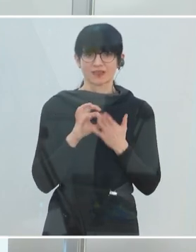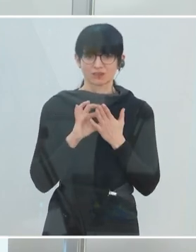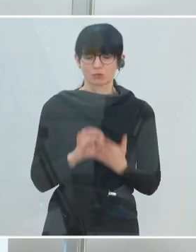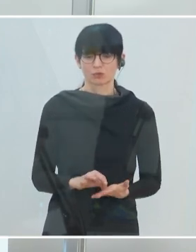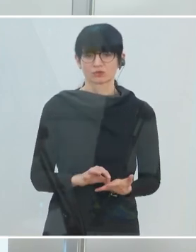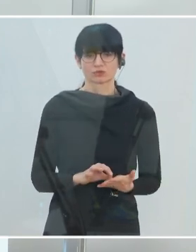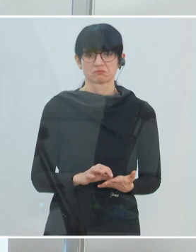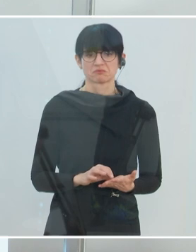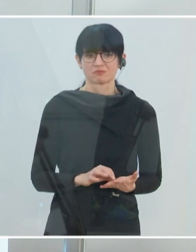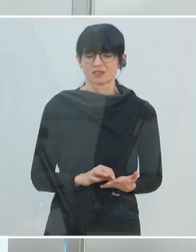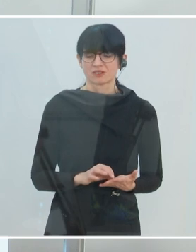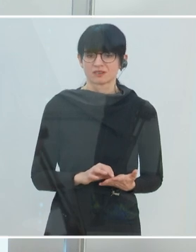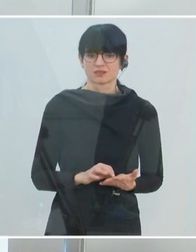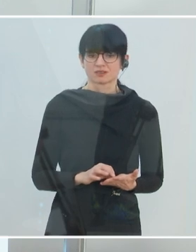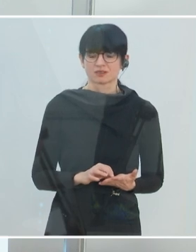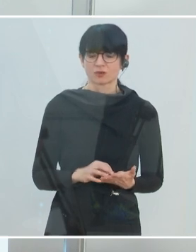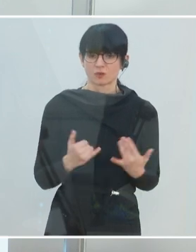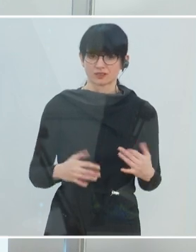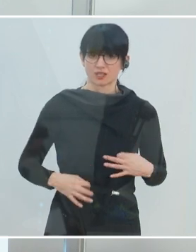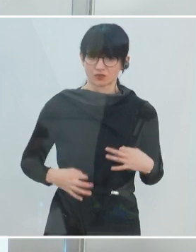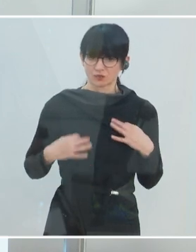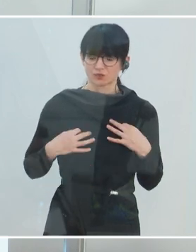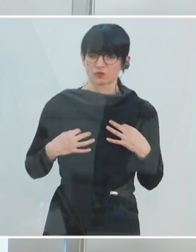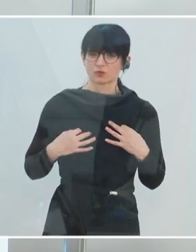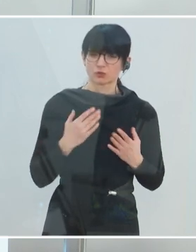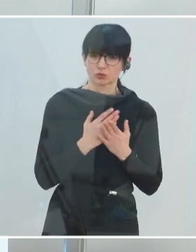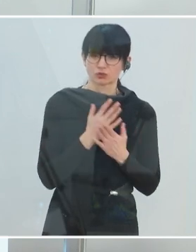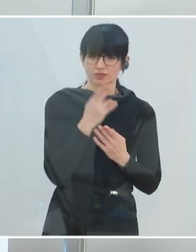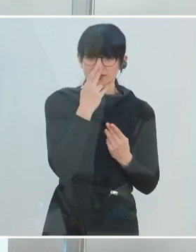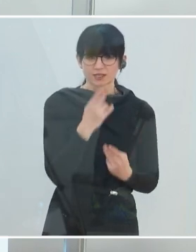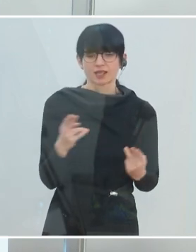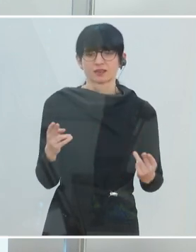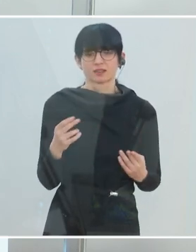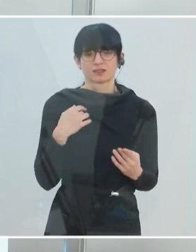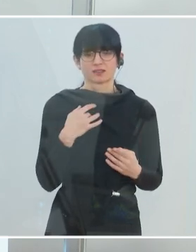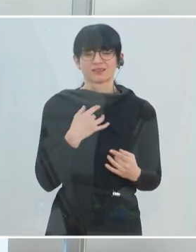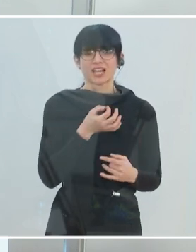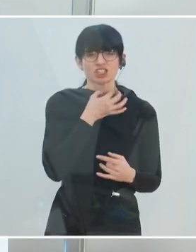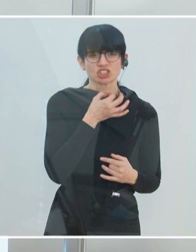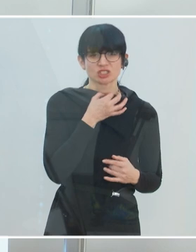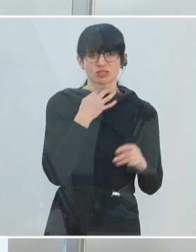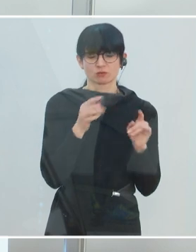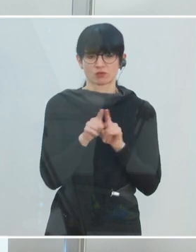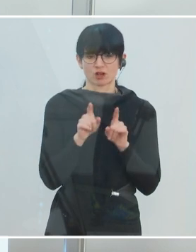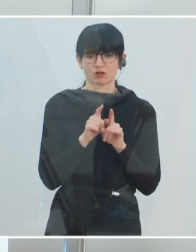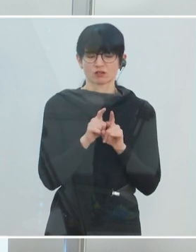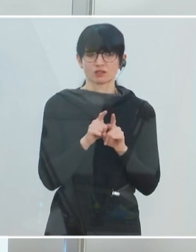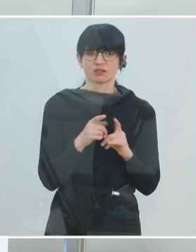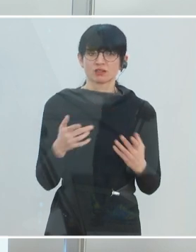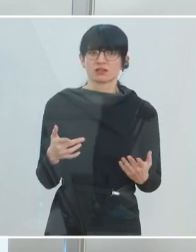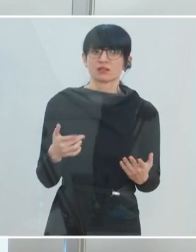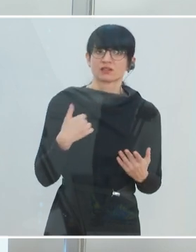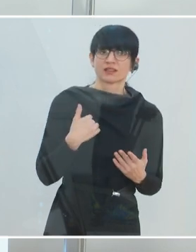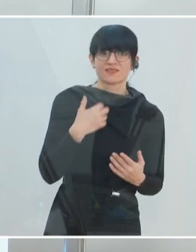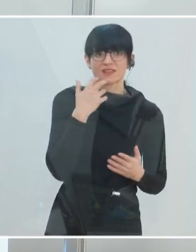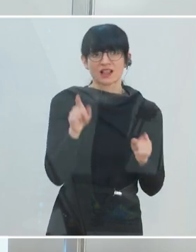Und uns geht es ganz stark, das haben wir heute in der Früh gemerkt, auch darum, dass es um die Stimmung auch geht in diesem Land. Dass es darum geht,